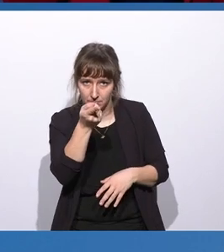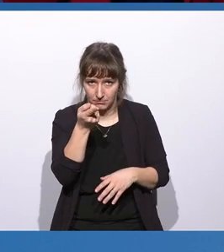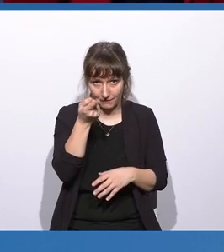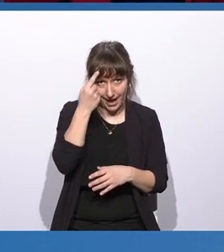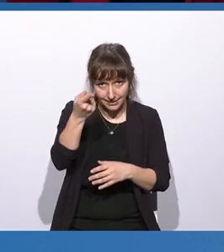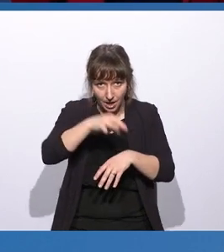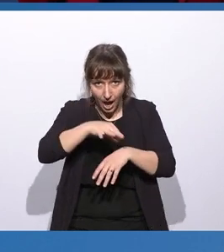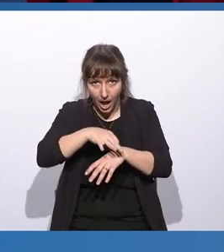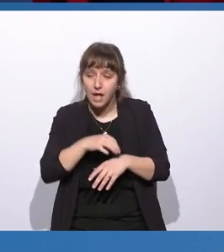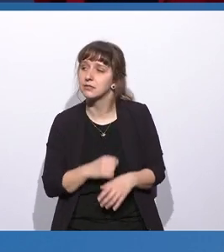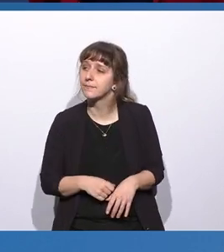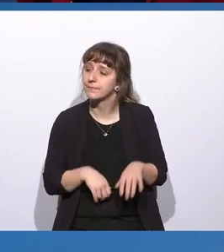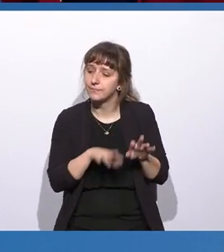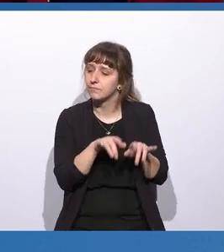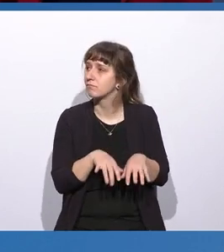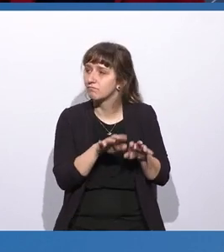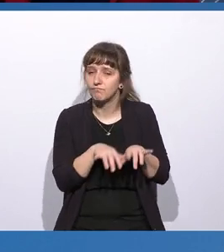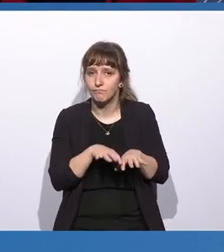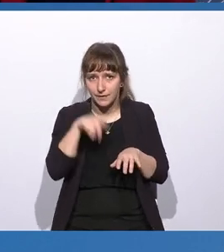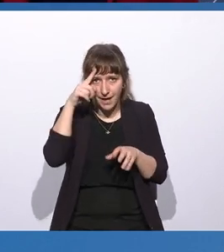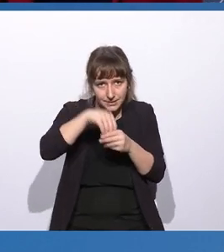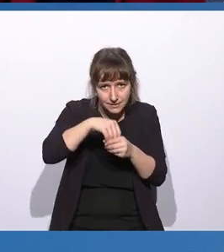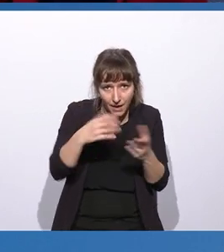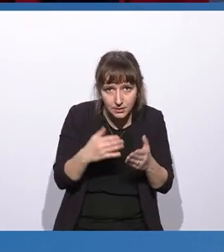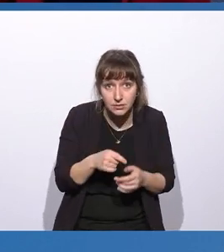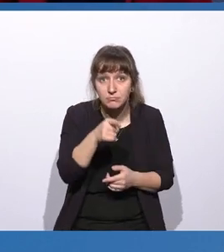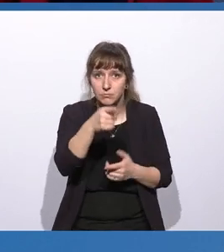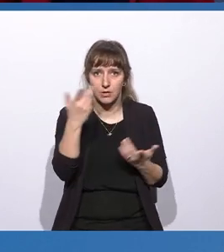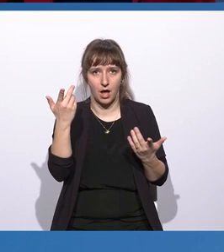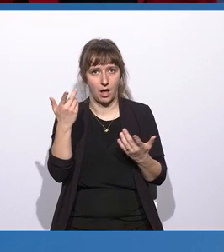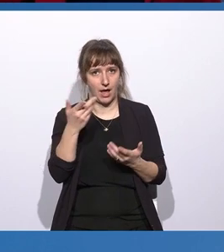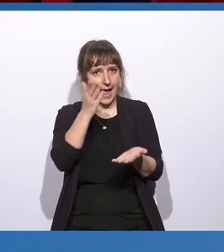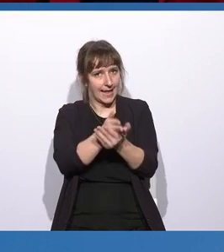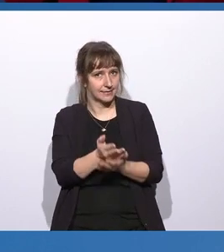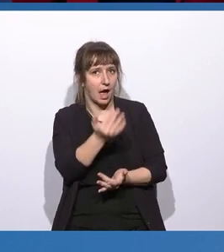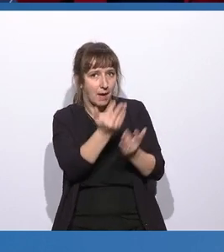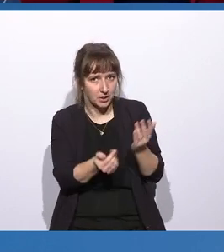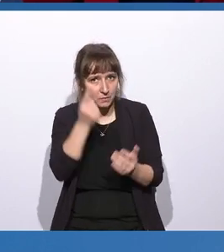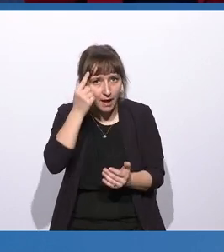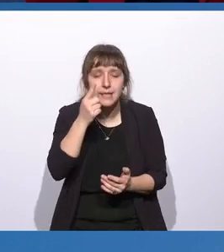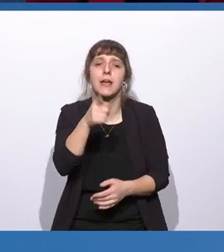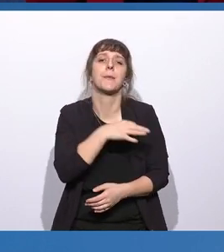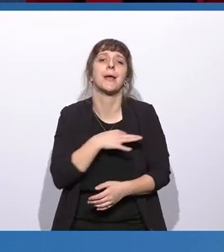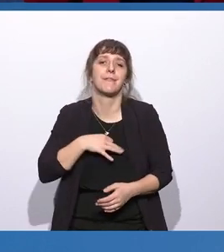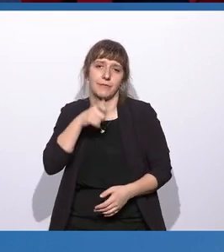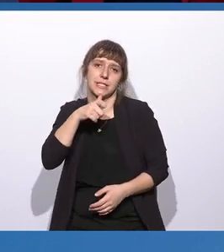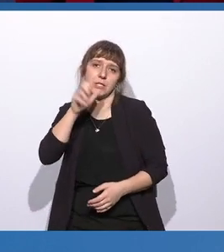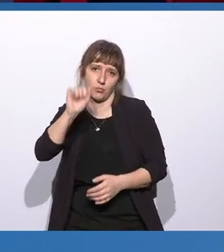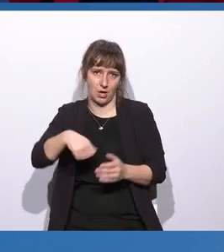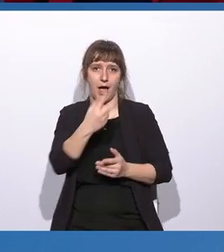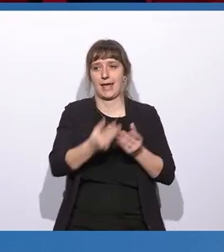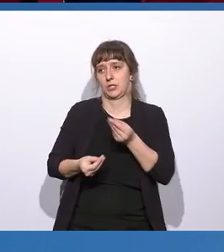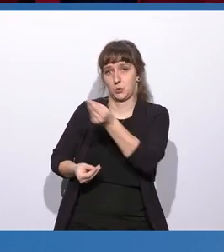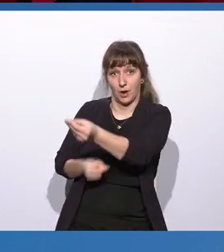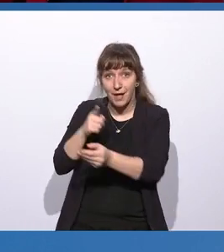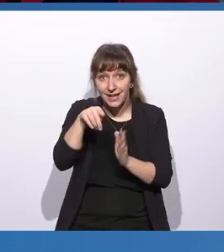aufschreiben? Und wissen Sie, was Sie am Ende abrechnen? Wenn Sie privat versichert sind, bekommen Sie noch eine Rechnung in die Hand. Sind Sie gesetzlich